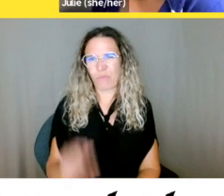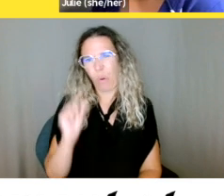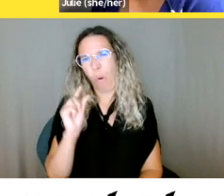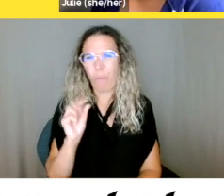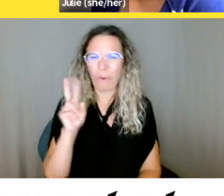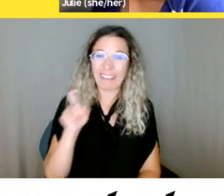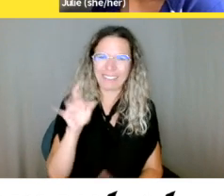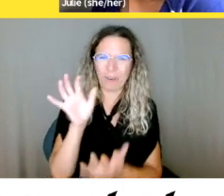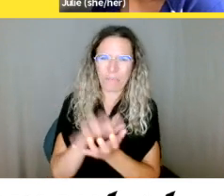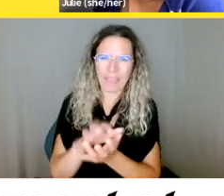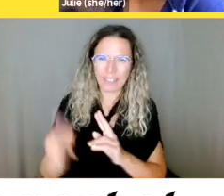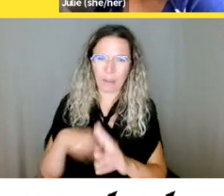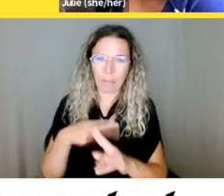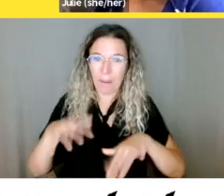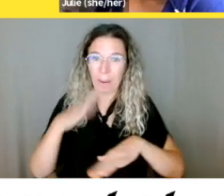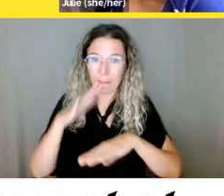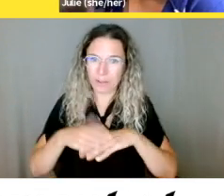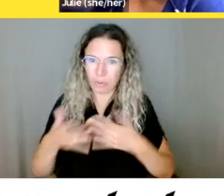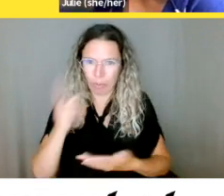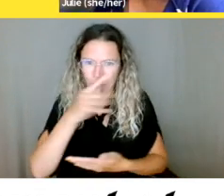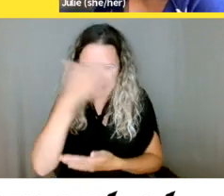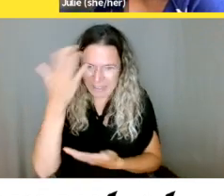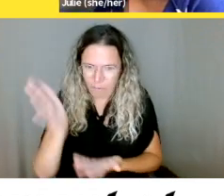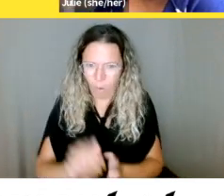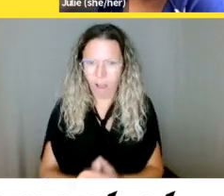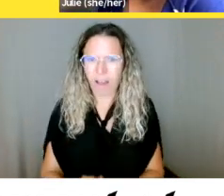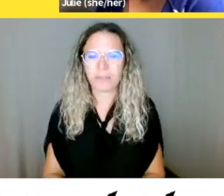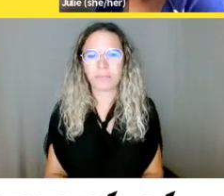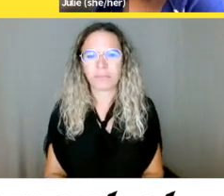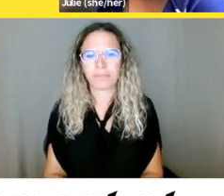'organisme ou le gouvernement directement